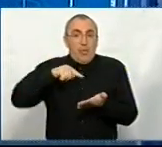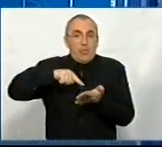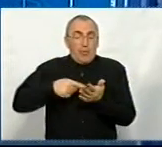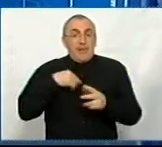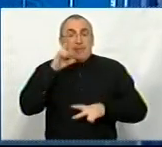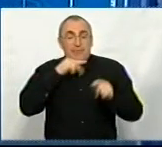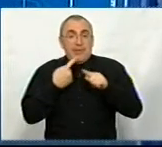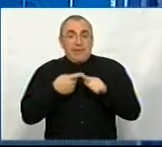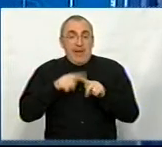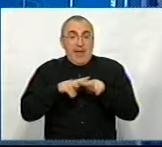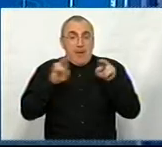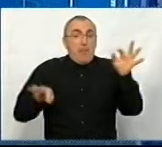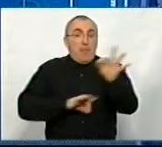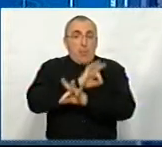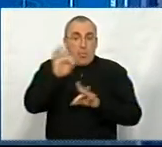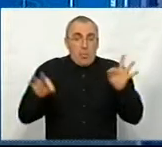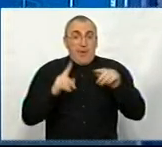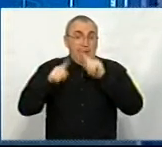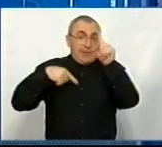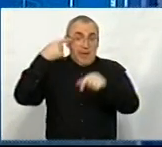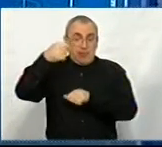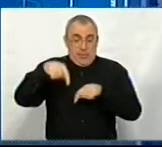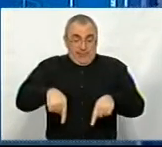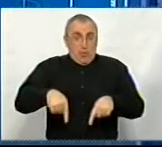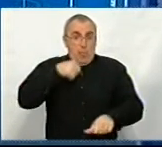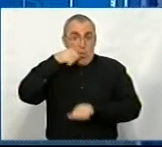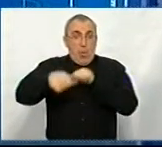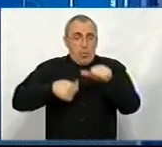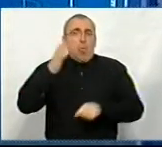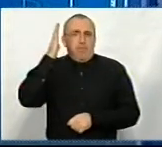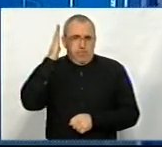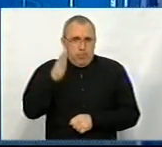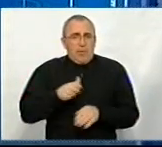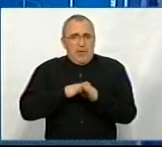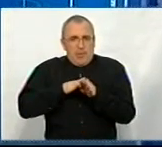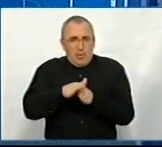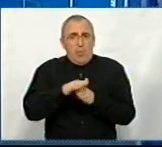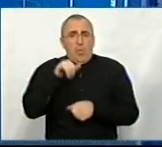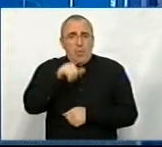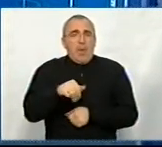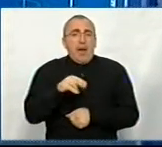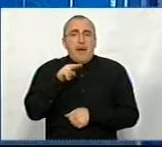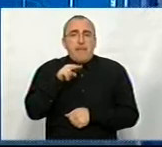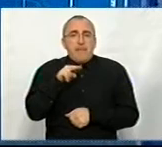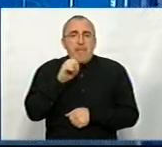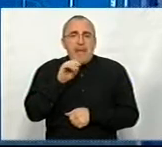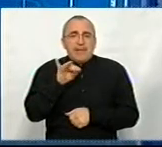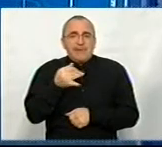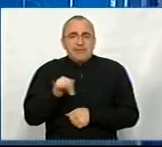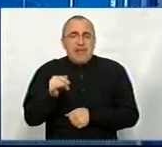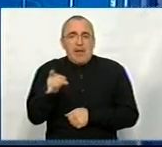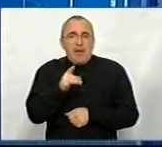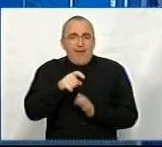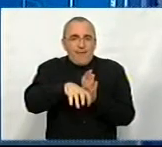дуже сподіваюся, що такий самий проєкт в цьому році буде реалізовуватись в Петрівському районі по